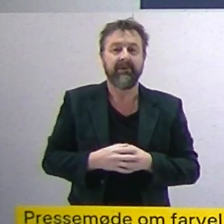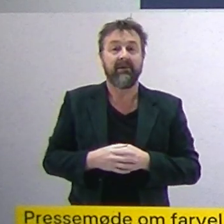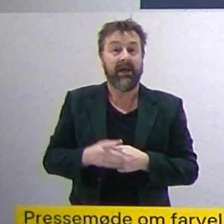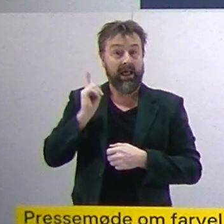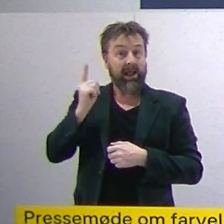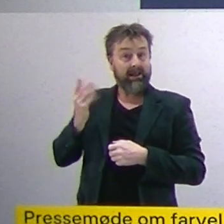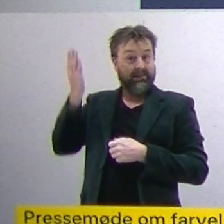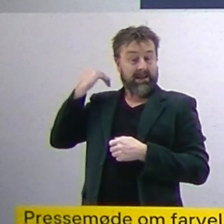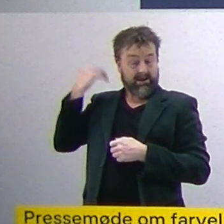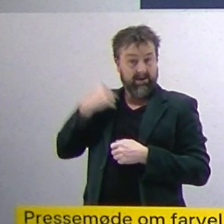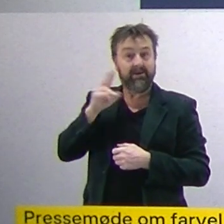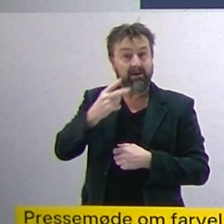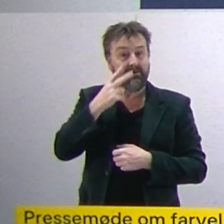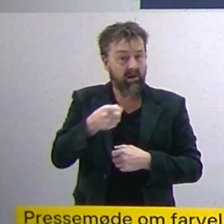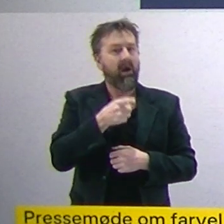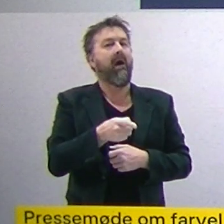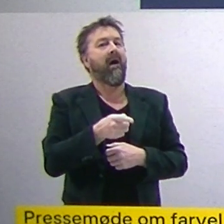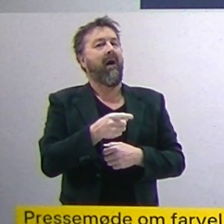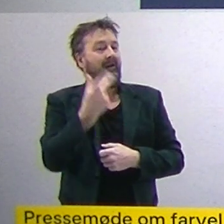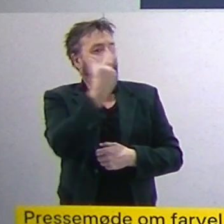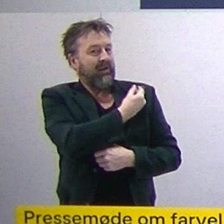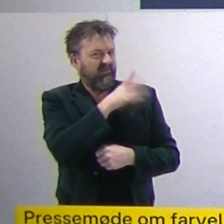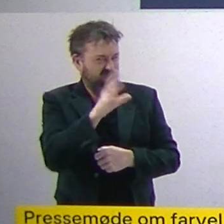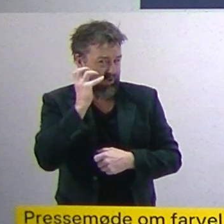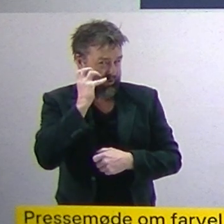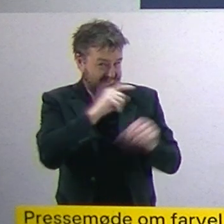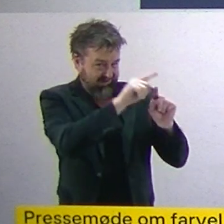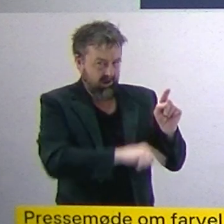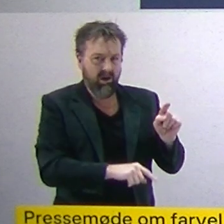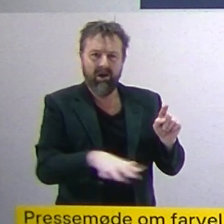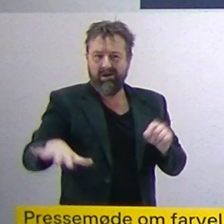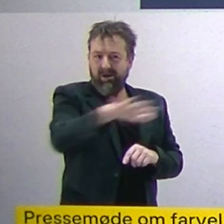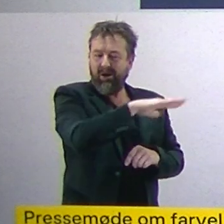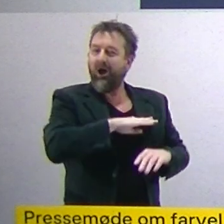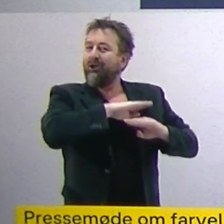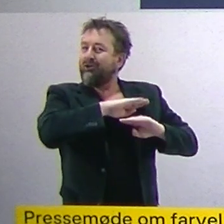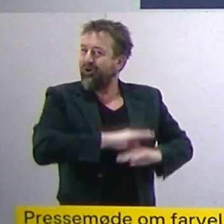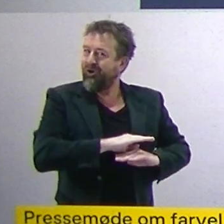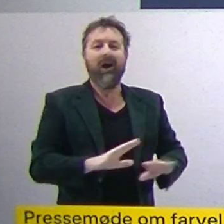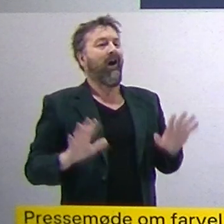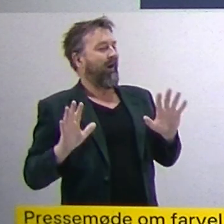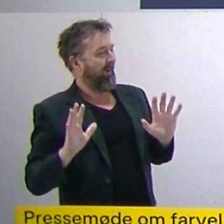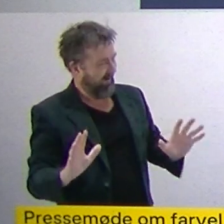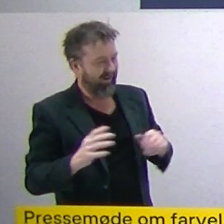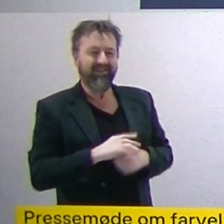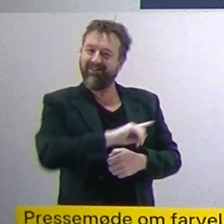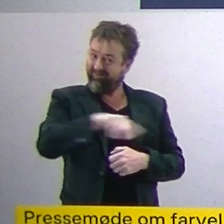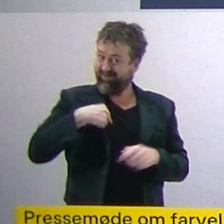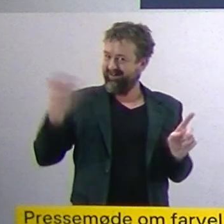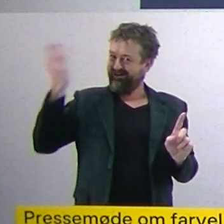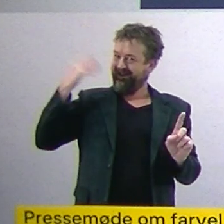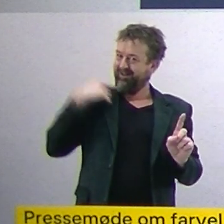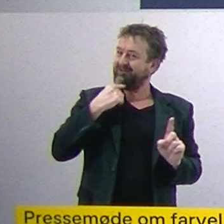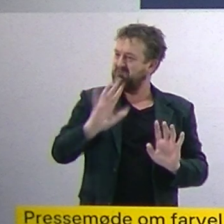særligt vaccinerne gav os en kæmpestor tryghed til det af slutningen af august. Løftede vi jo sløret for, at vi overvejede, at